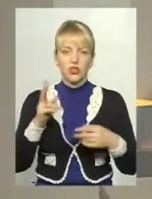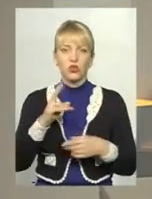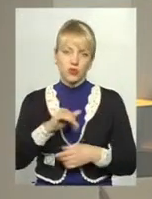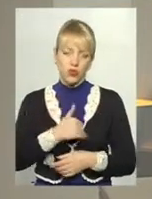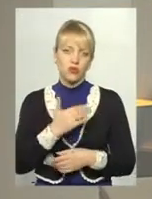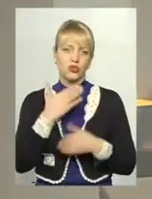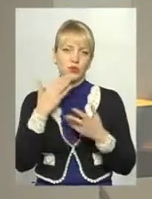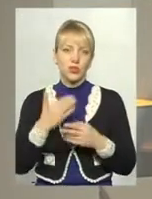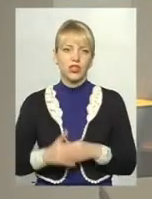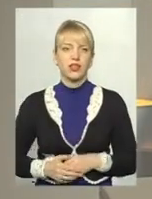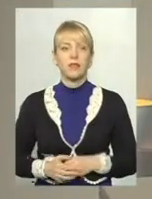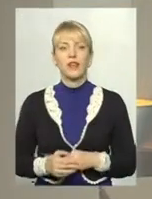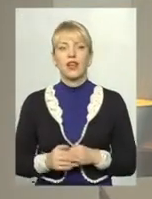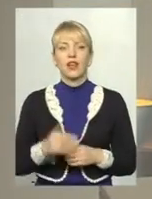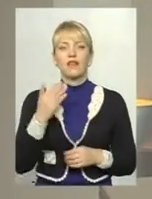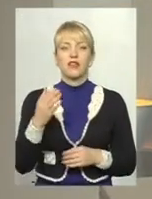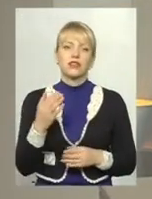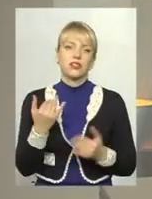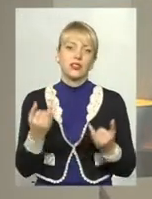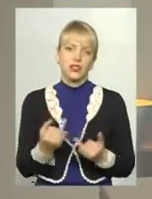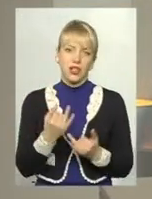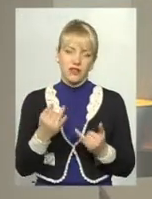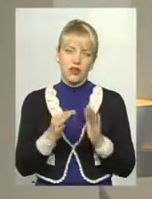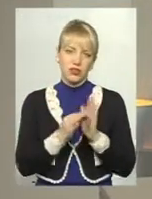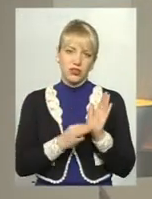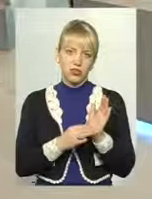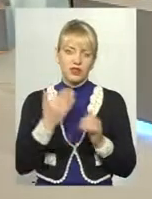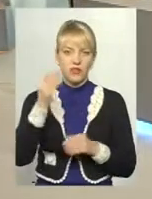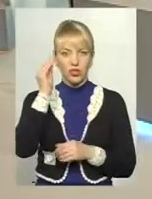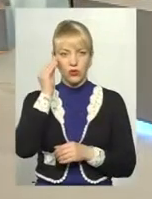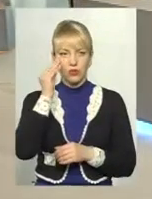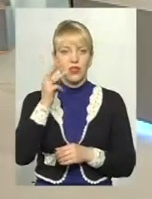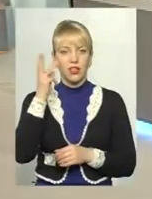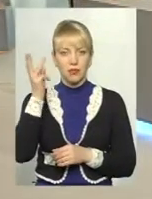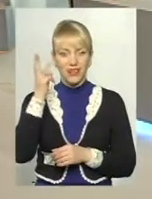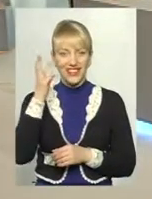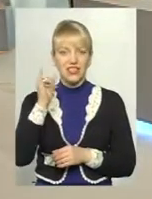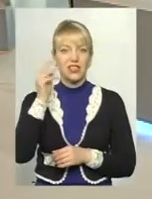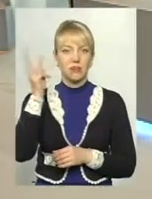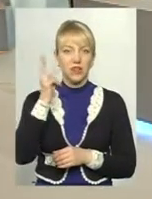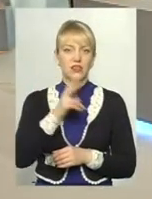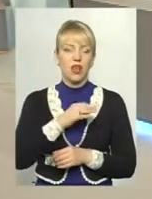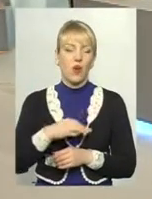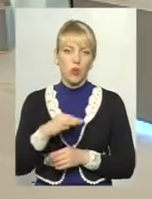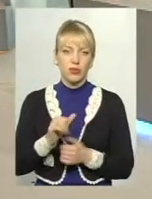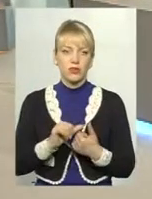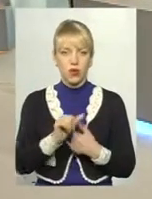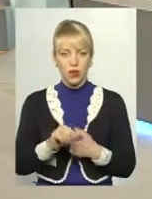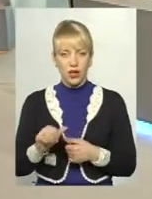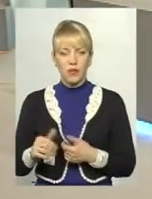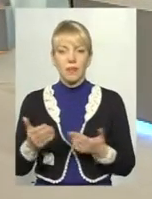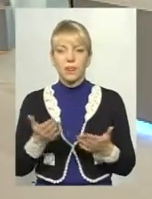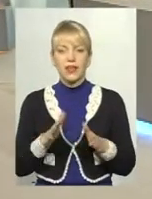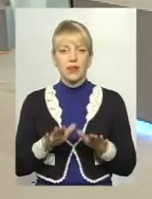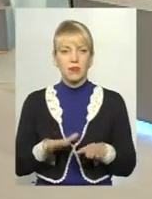відцікавить ваша оціночна думка. От Хмельницький і Хмельницька область окремо. Яке